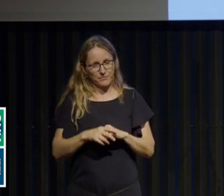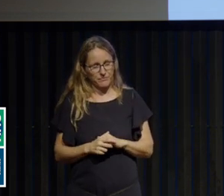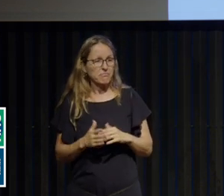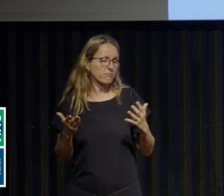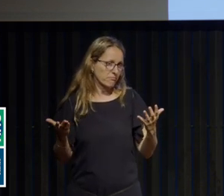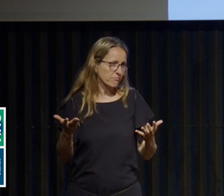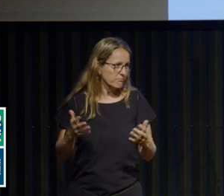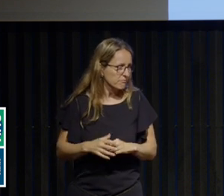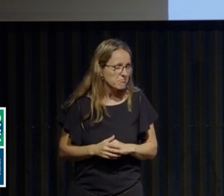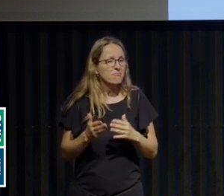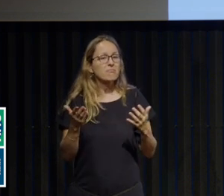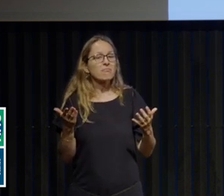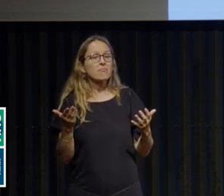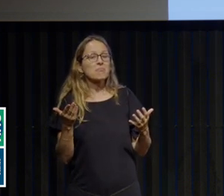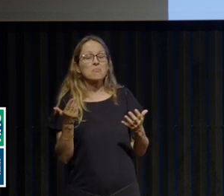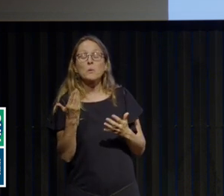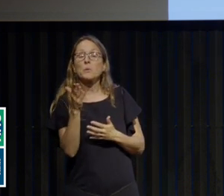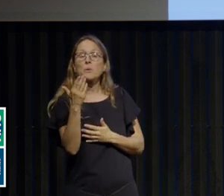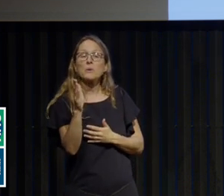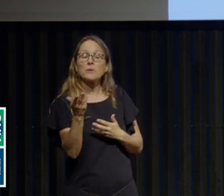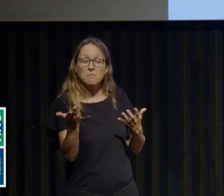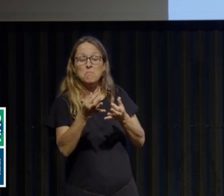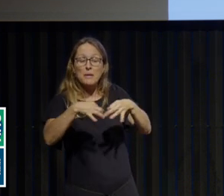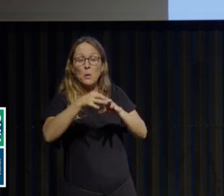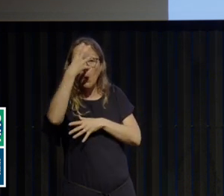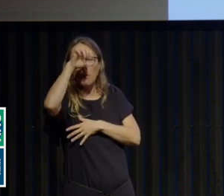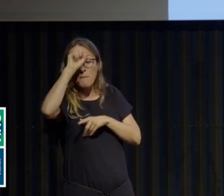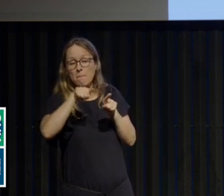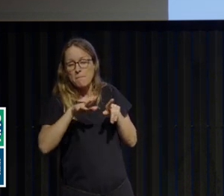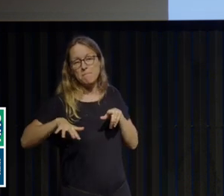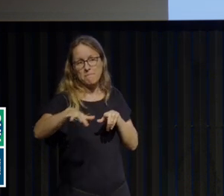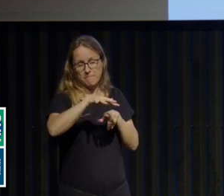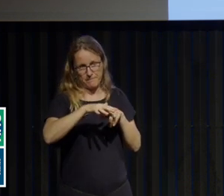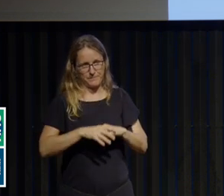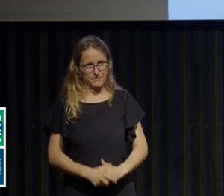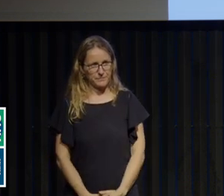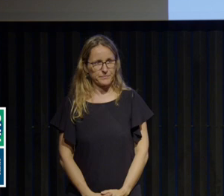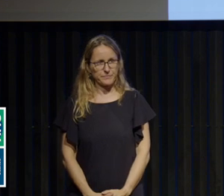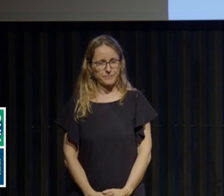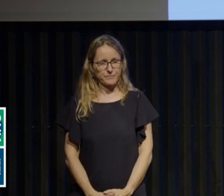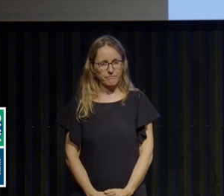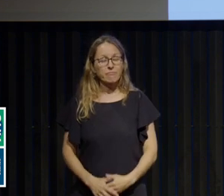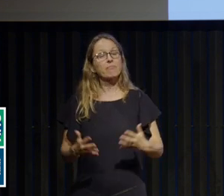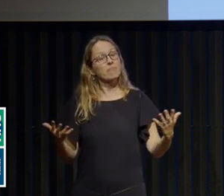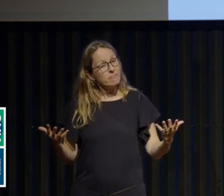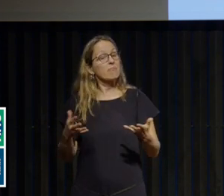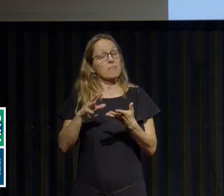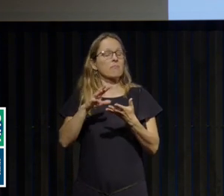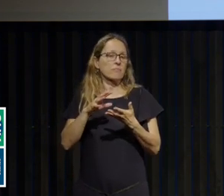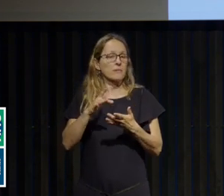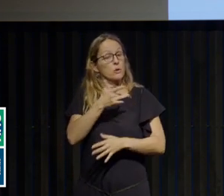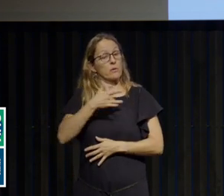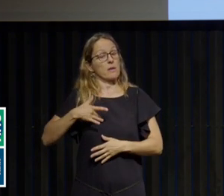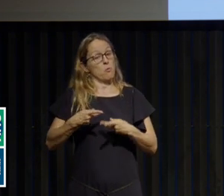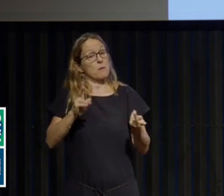Voilà. Dans d'autres pays européens, c'est un petit peu pareil. Donc, c'est un problème de santé publique, évidemment.